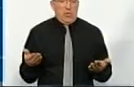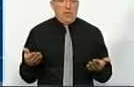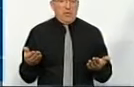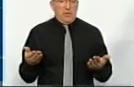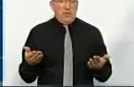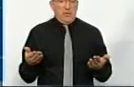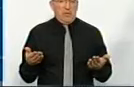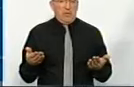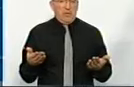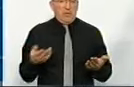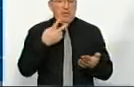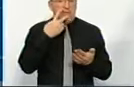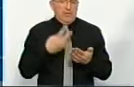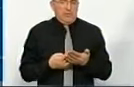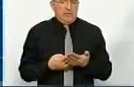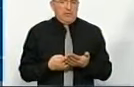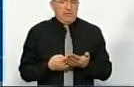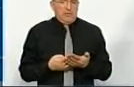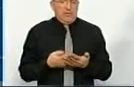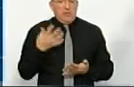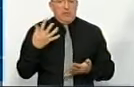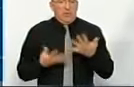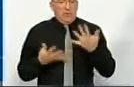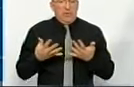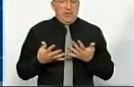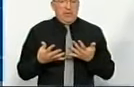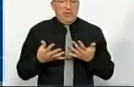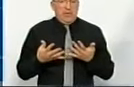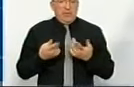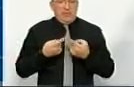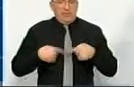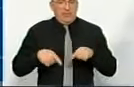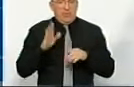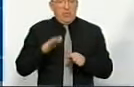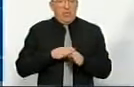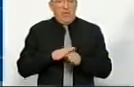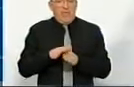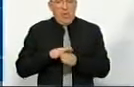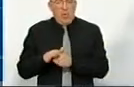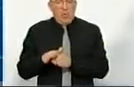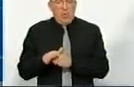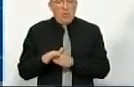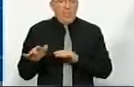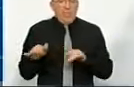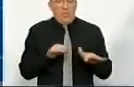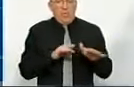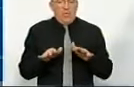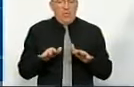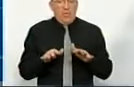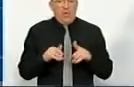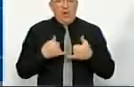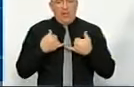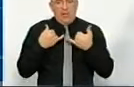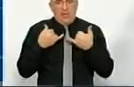інше розраховують так. Дивіться, якщо інститут цей буде виконувати функцію належного